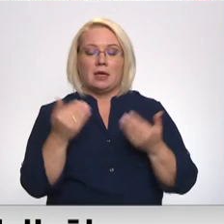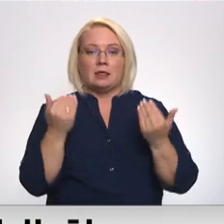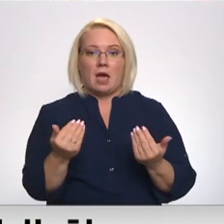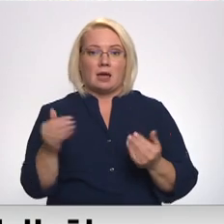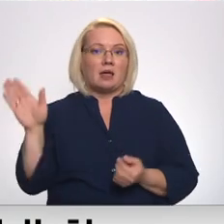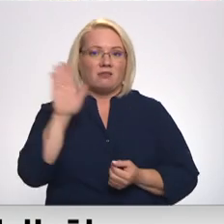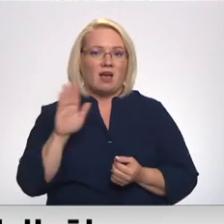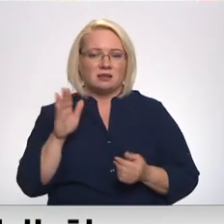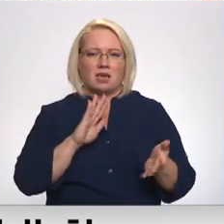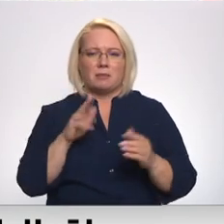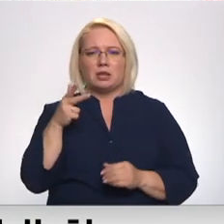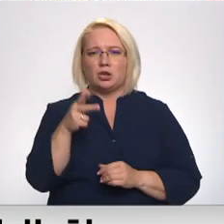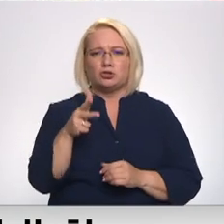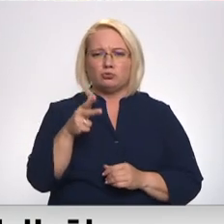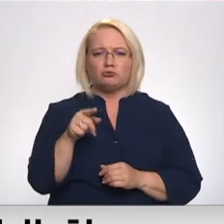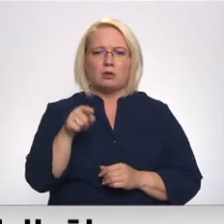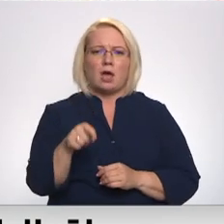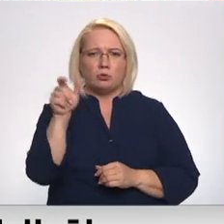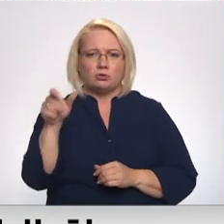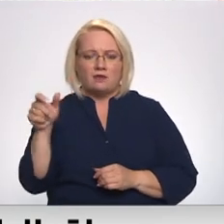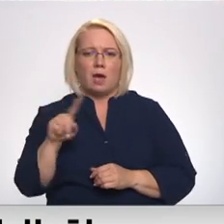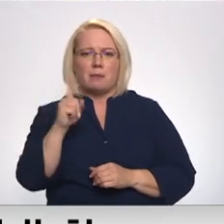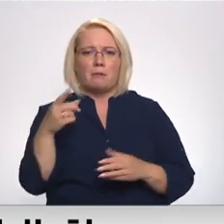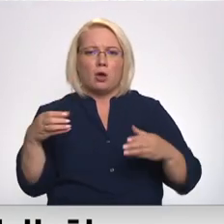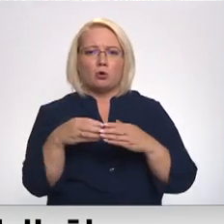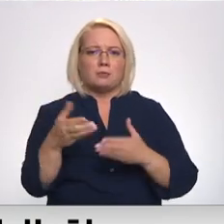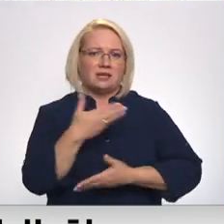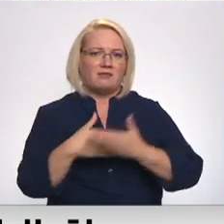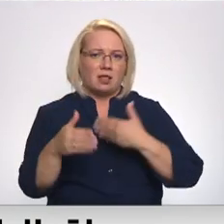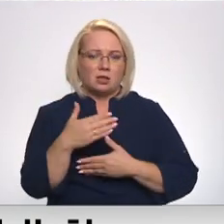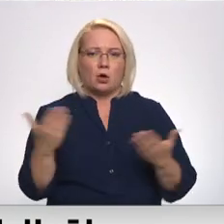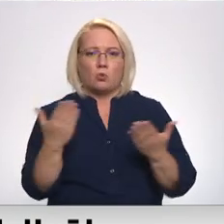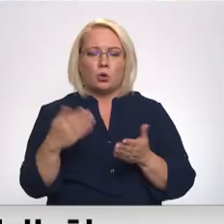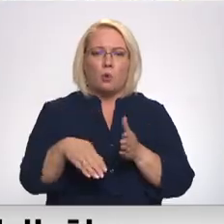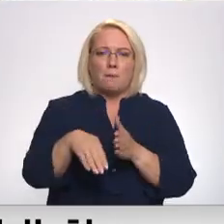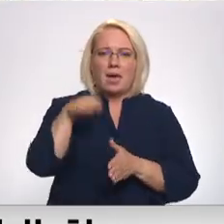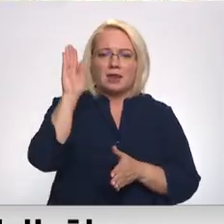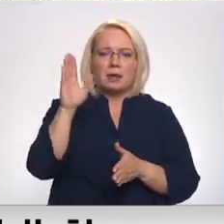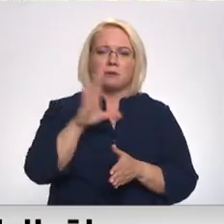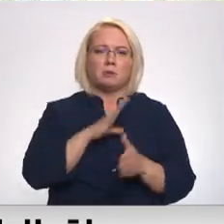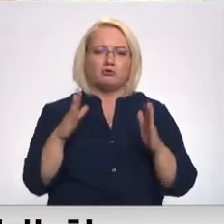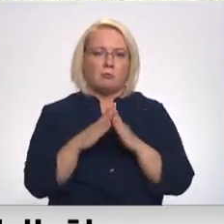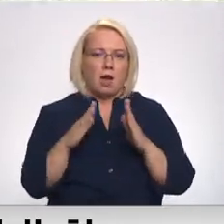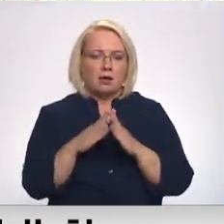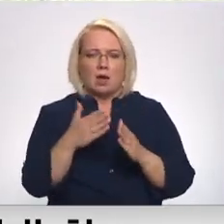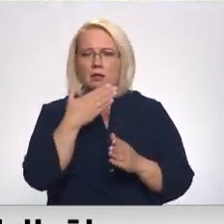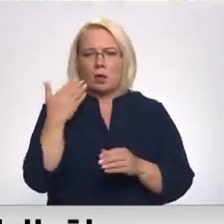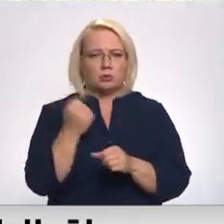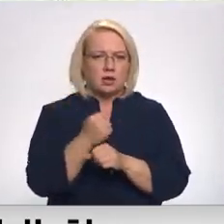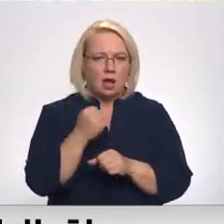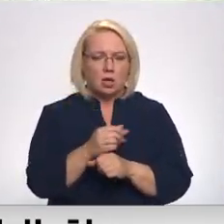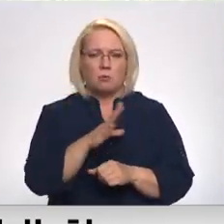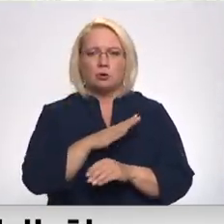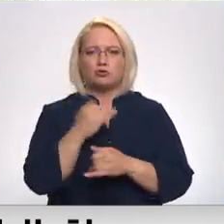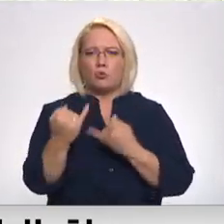valstī ir ap 3 tūkstoši šādu cilvēku ar pirmās grupas invaliditāti, kuri no bērnības ir pavadījuši mājās, nav strādājuši, ir